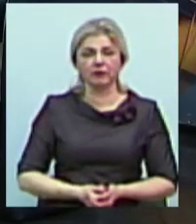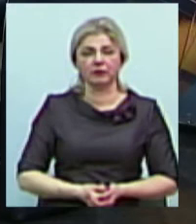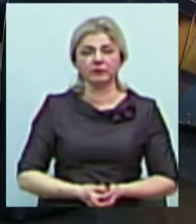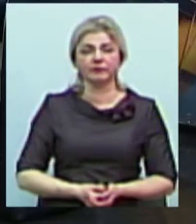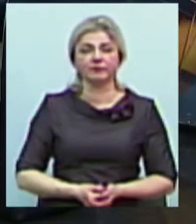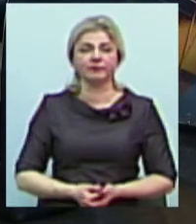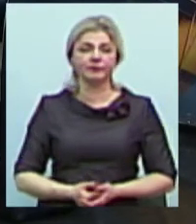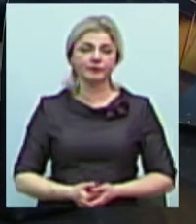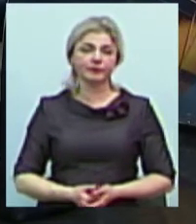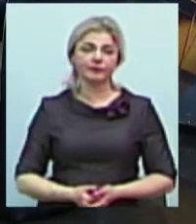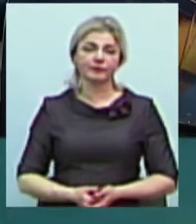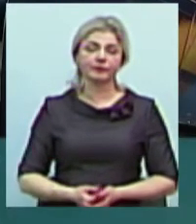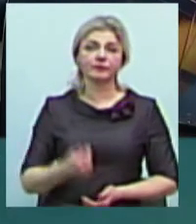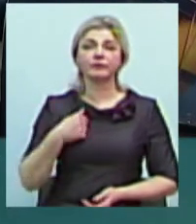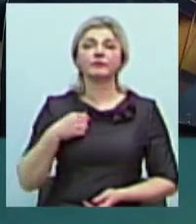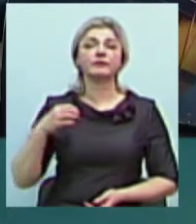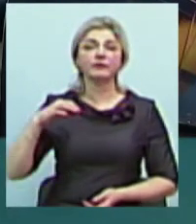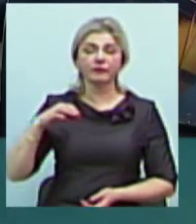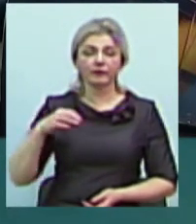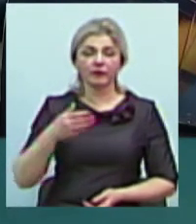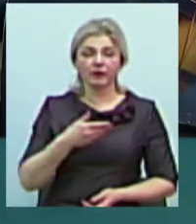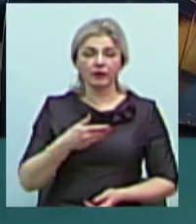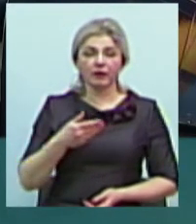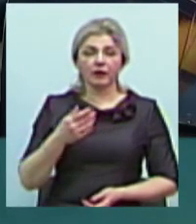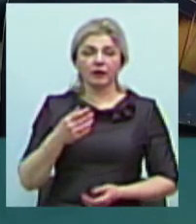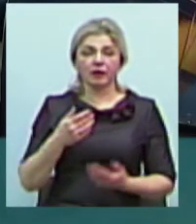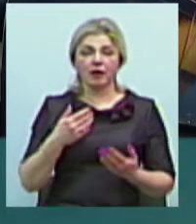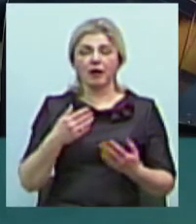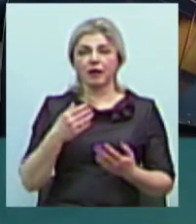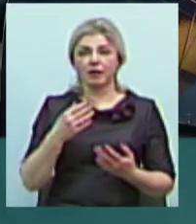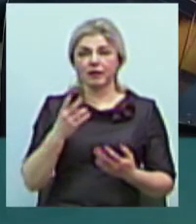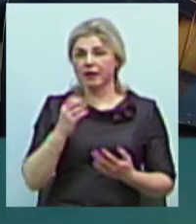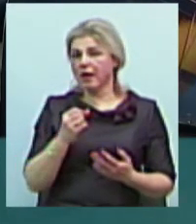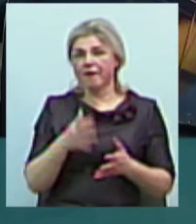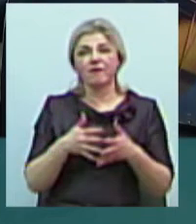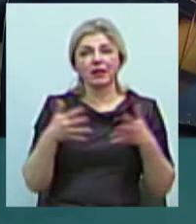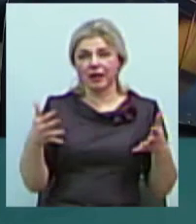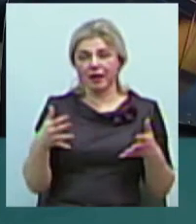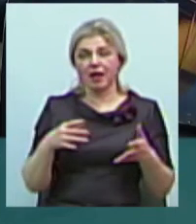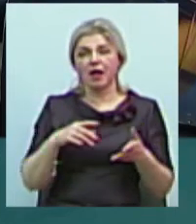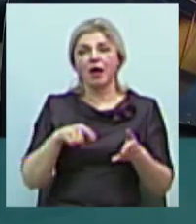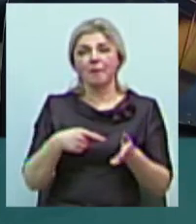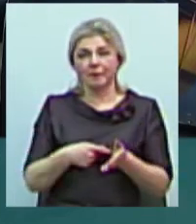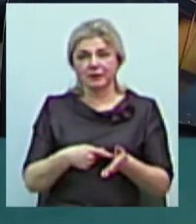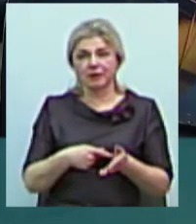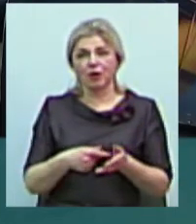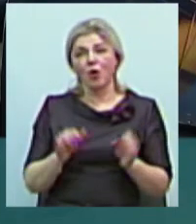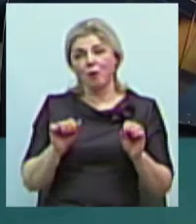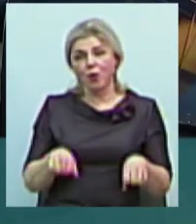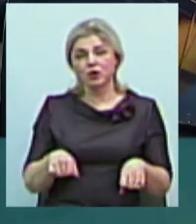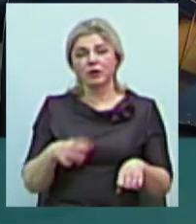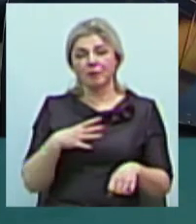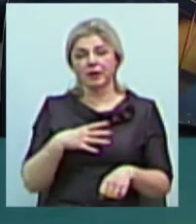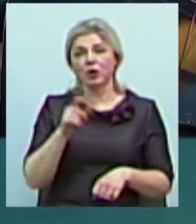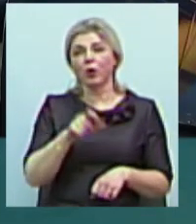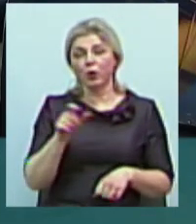великих міст. Бо людина, відносно невеликий населений пункт, може просто люди